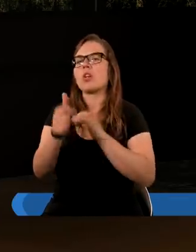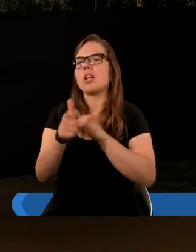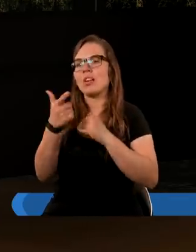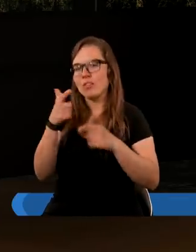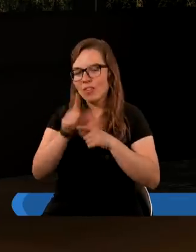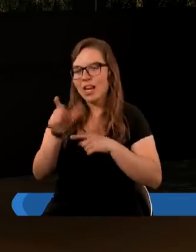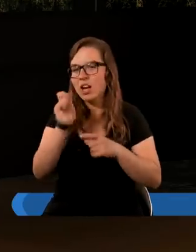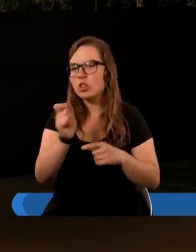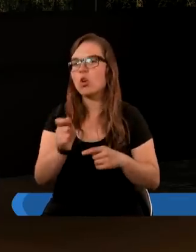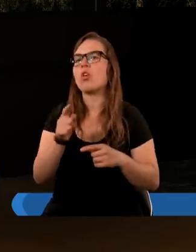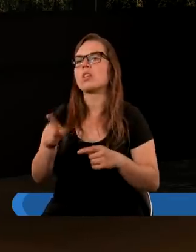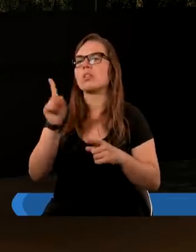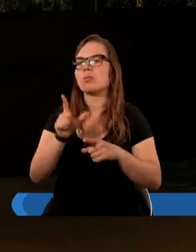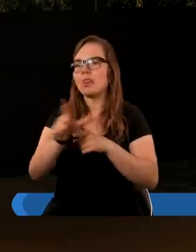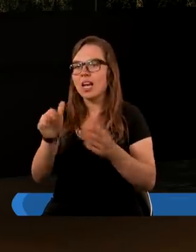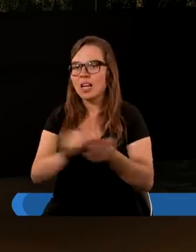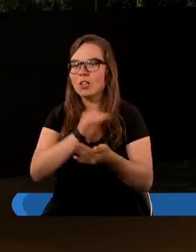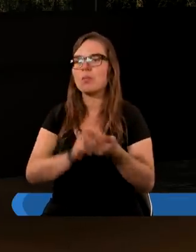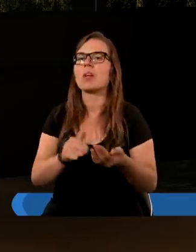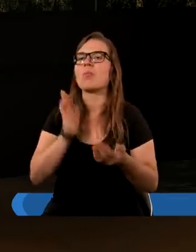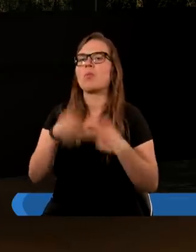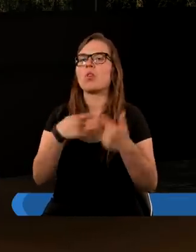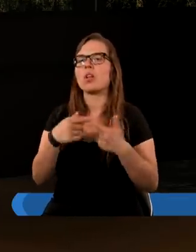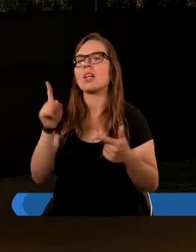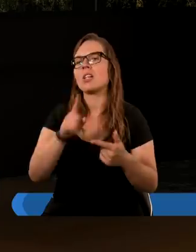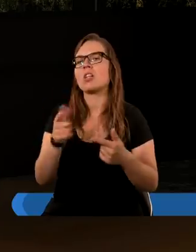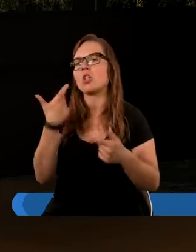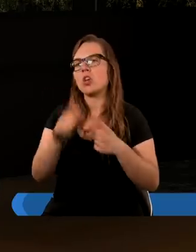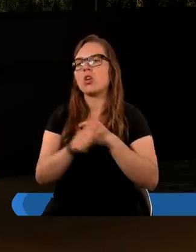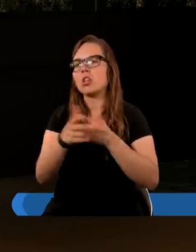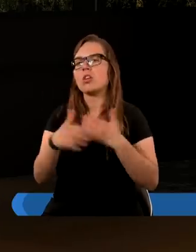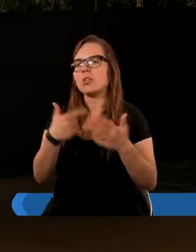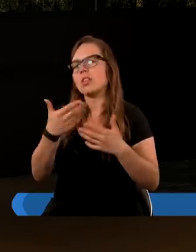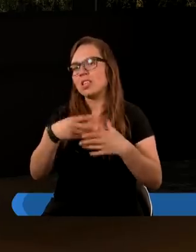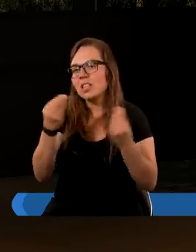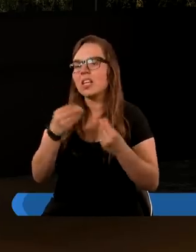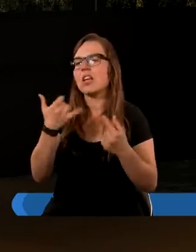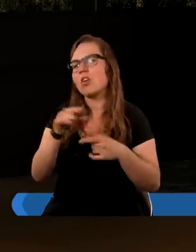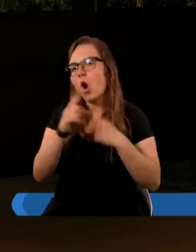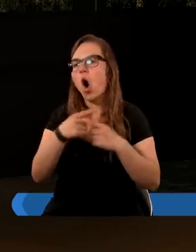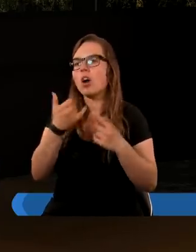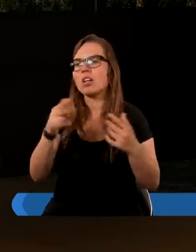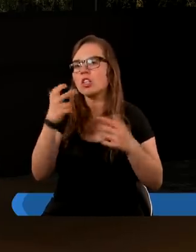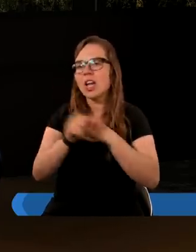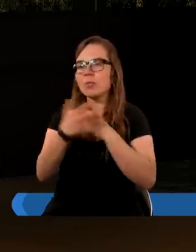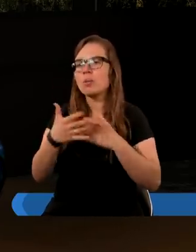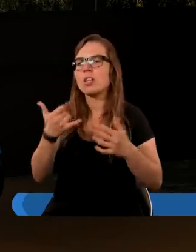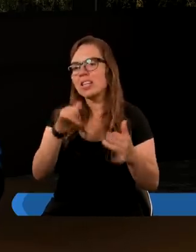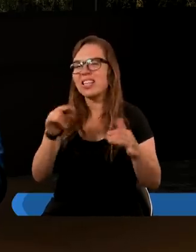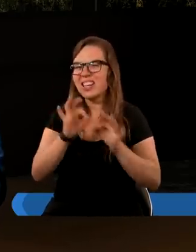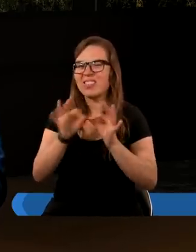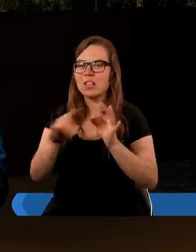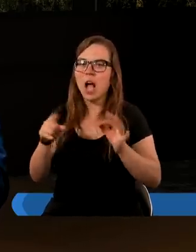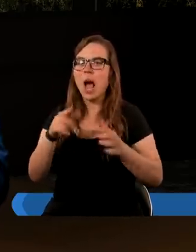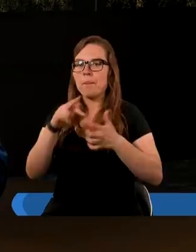sekund, dwanaście godzin, dwanaście miesięcy, trzysta sześćdziesiąt, no właśnie, dni, prawda? roku, czyli sześćdziesiąt pięć, bo w według